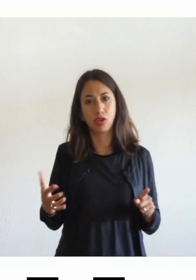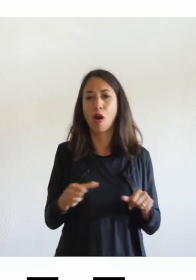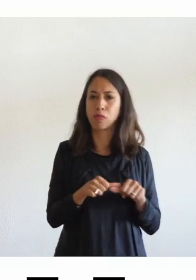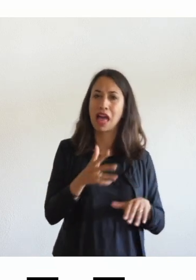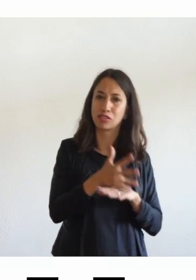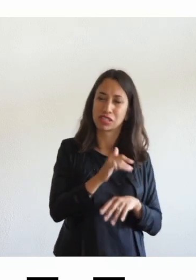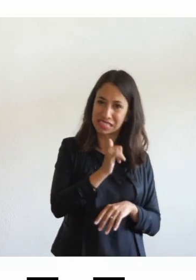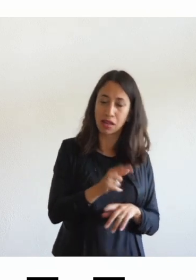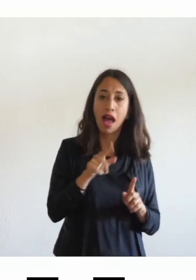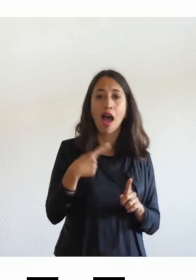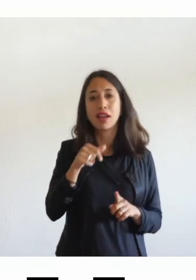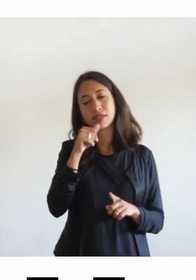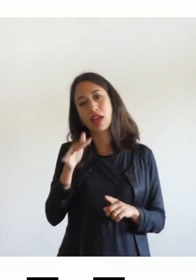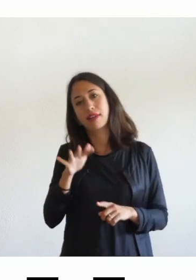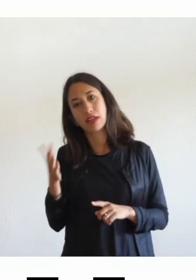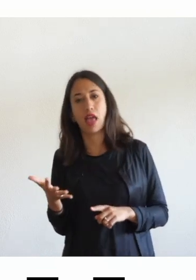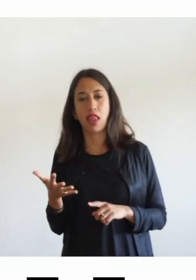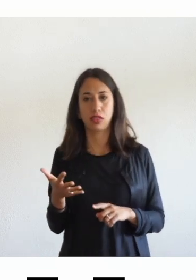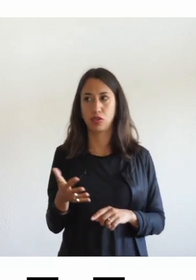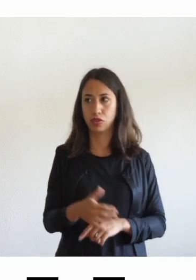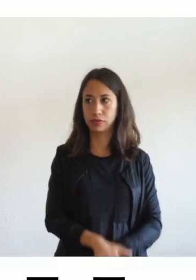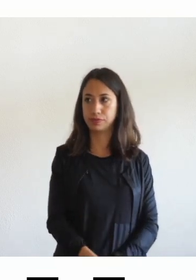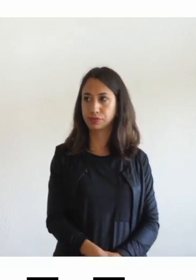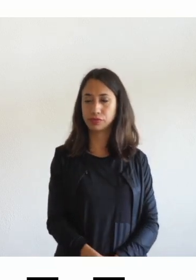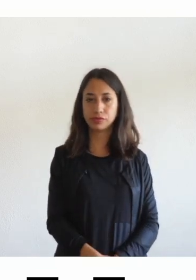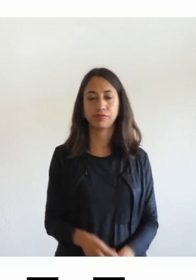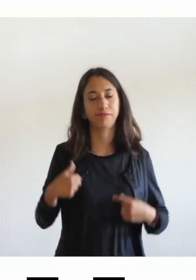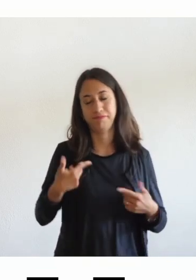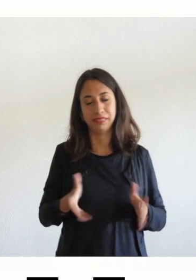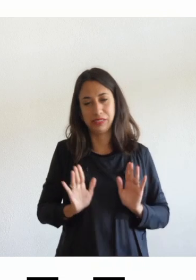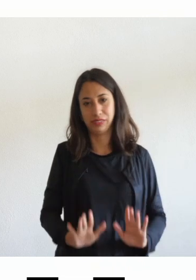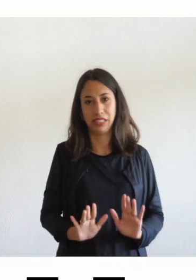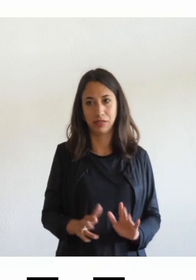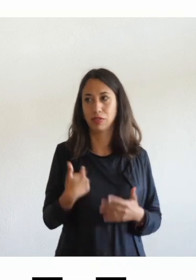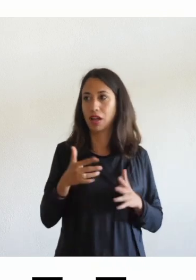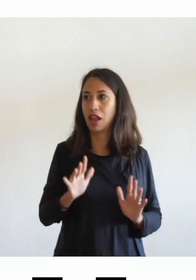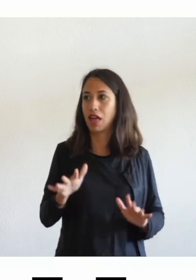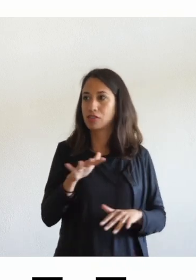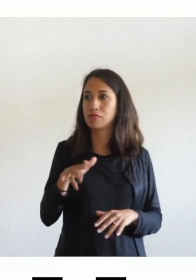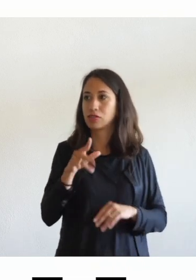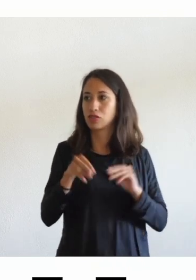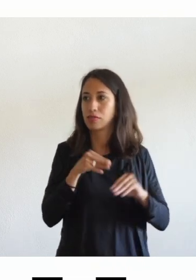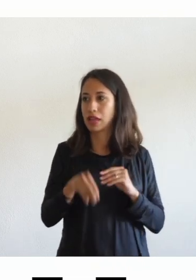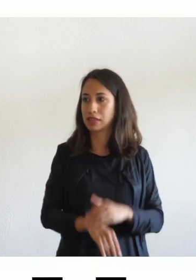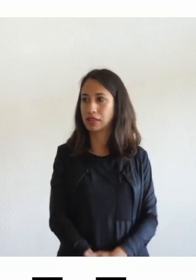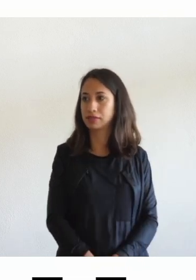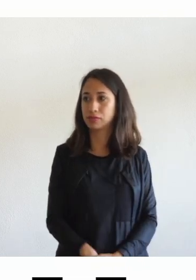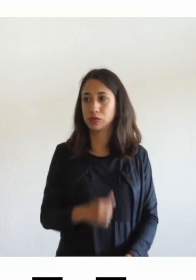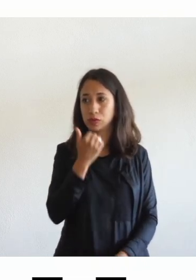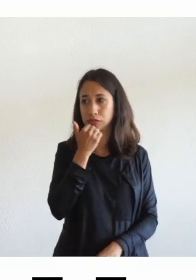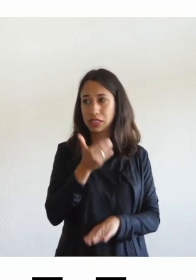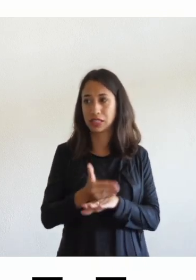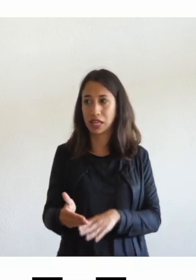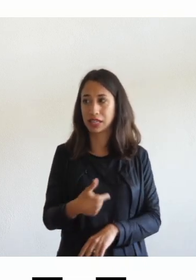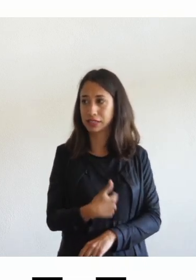'accessibilità anche di qualche altra piccola accortezza e io qui mi fermo per lasciare spazio alle domande scusate la